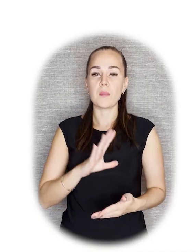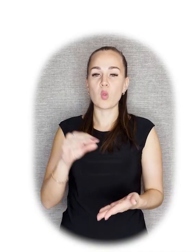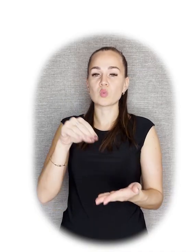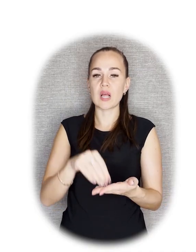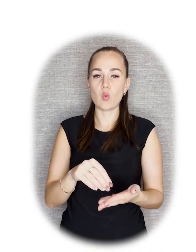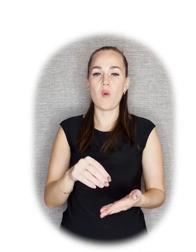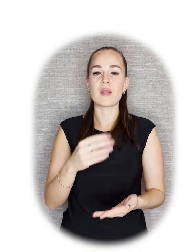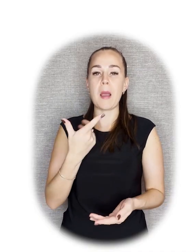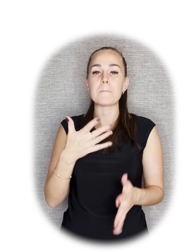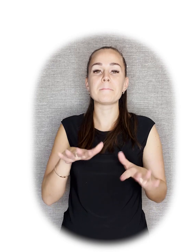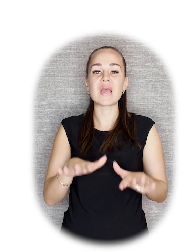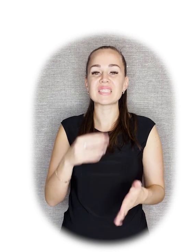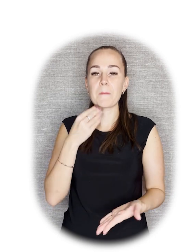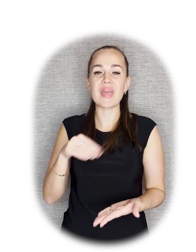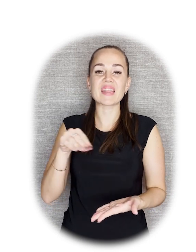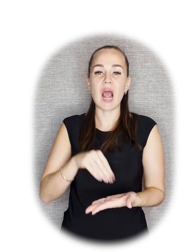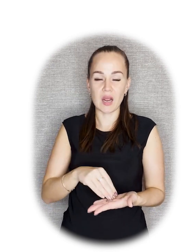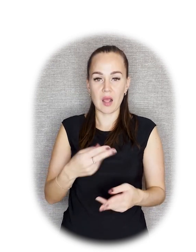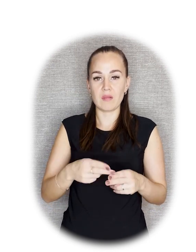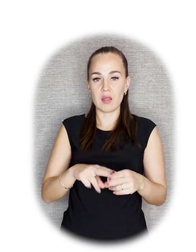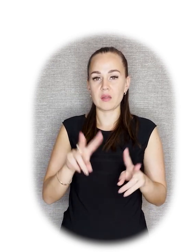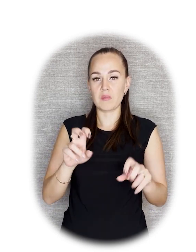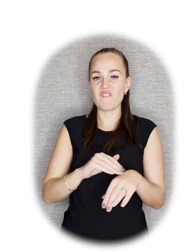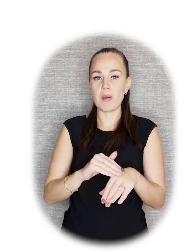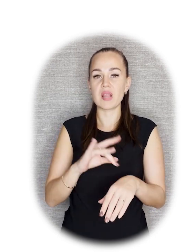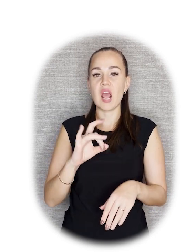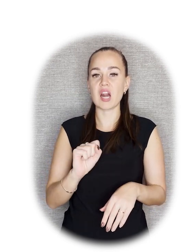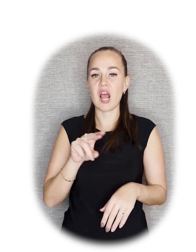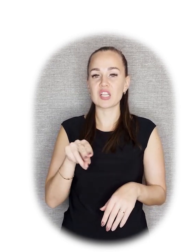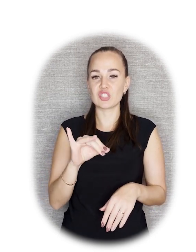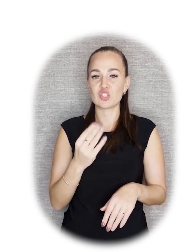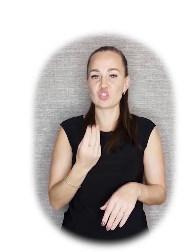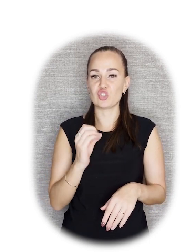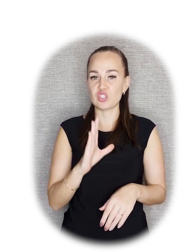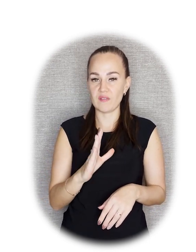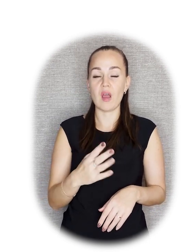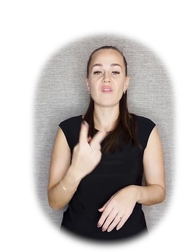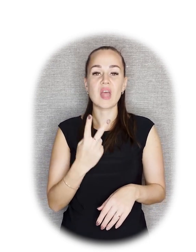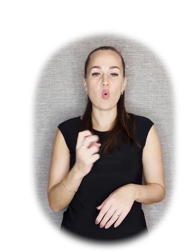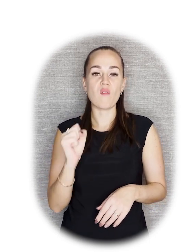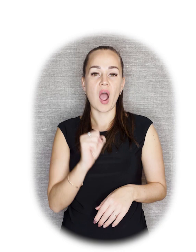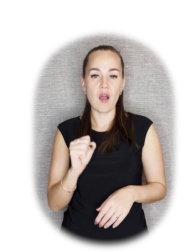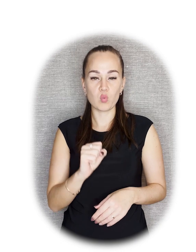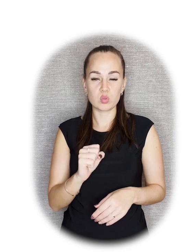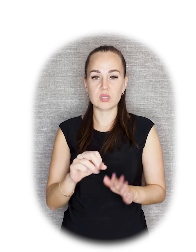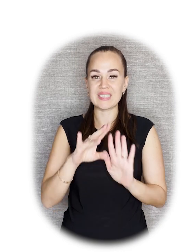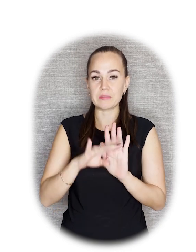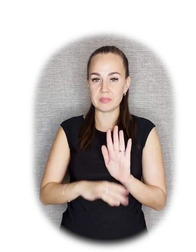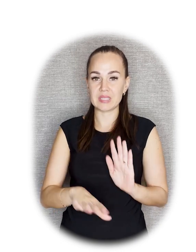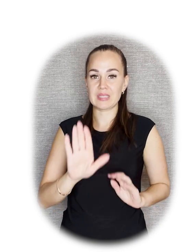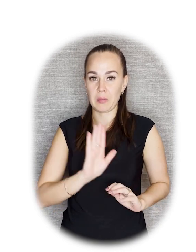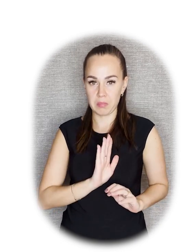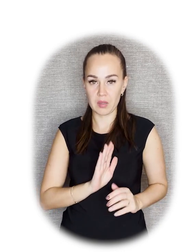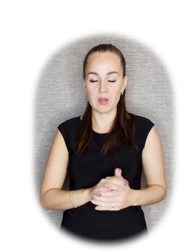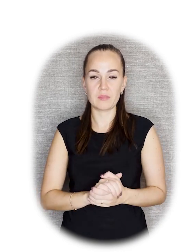памятник Радищеву. Получается, что 2 августа опубликован список, а уже в сентябре